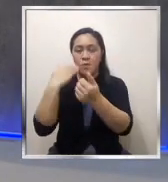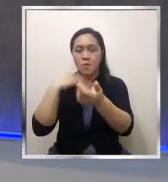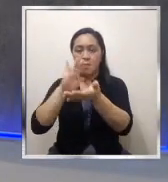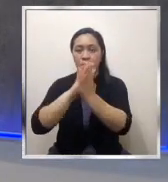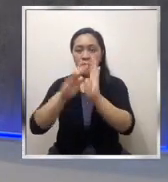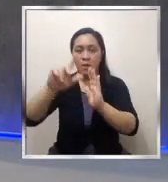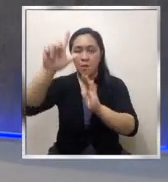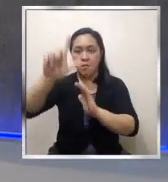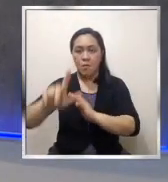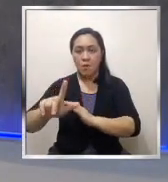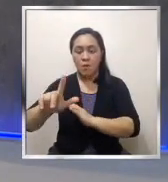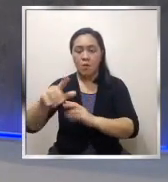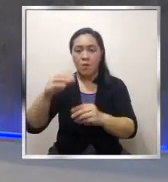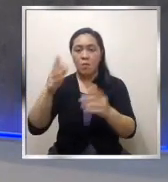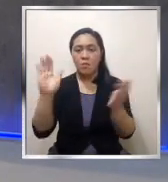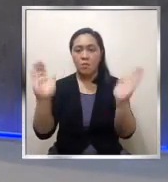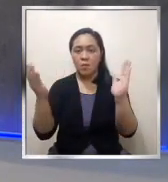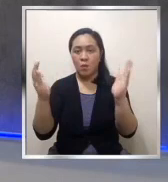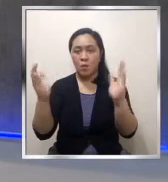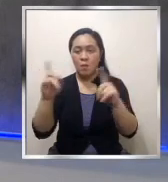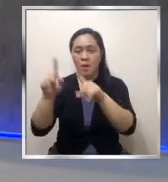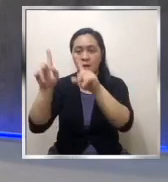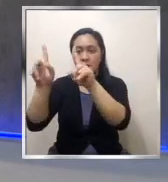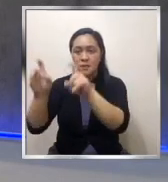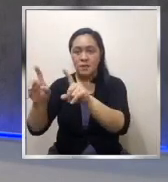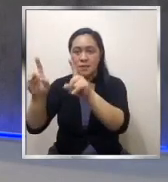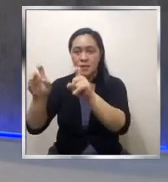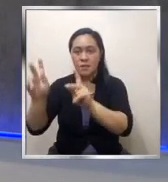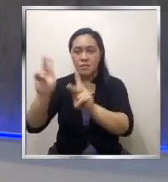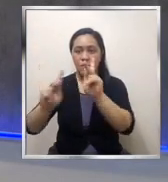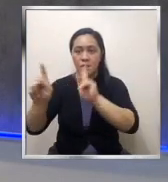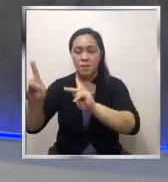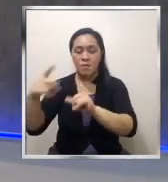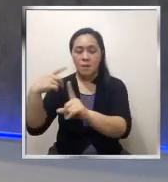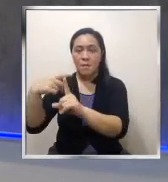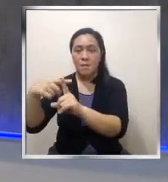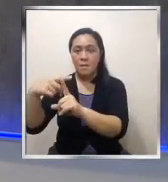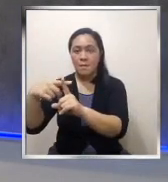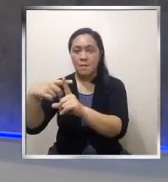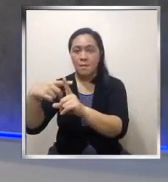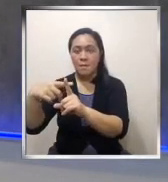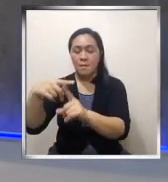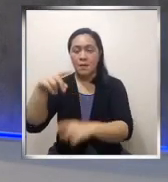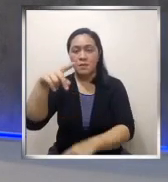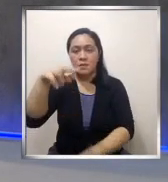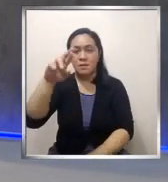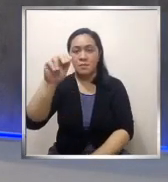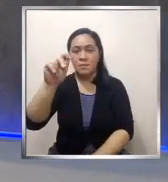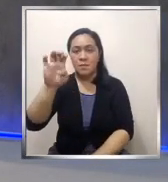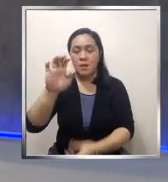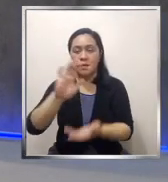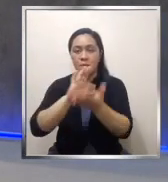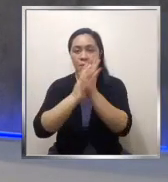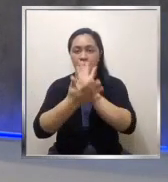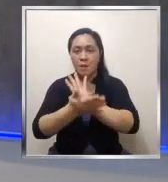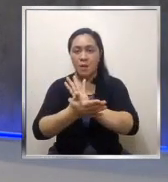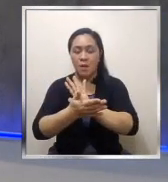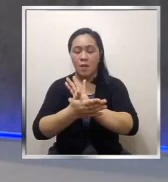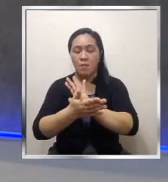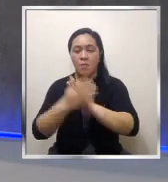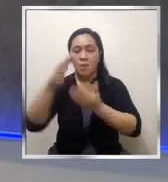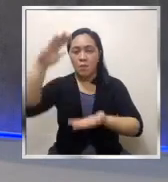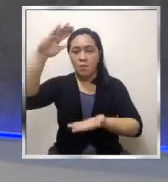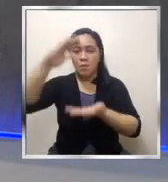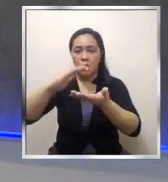tines o yung tinatawag na positivity rate. Ang isa sa dahilan kung bakit ibinaba sa general community quarantine